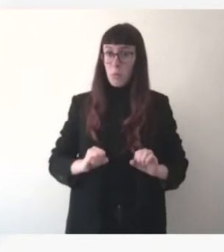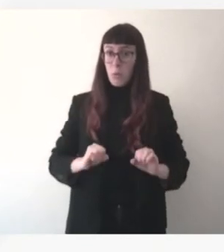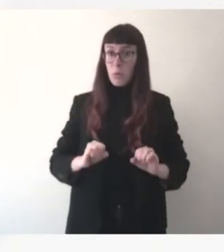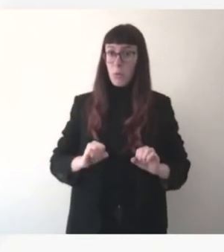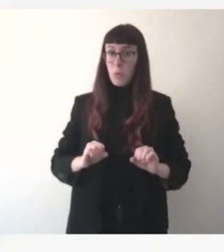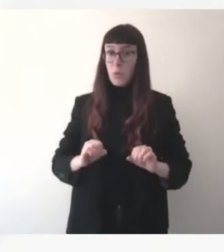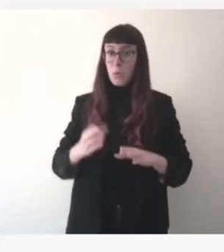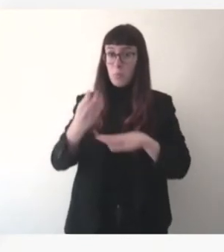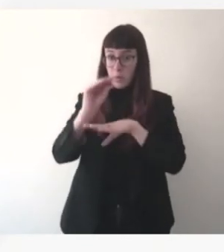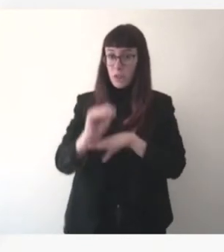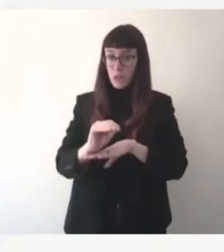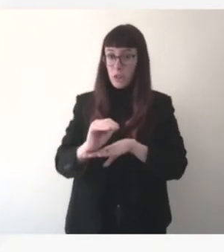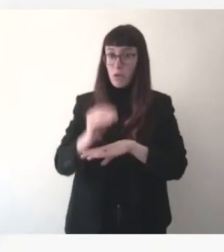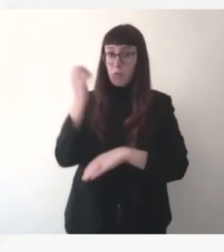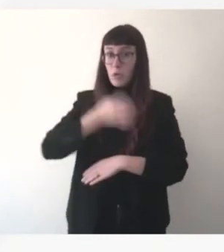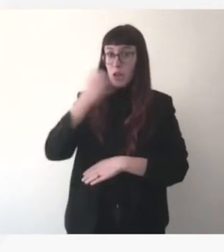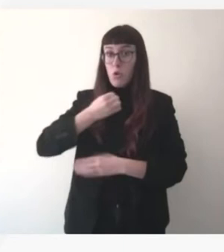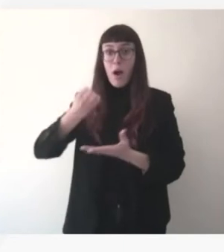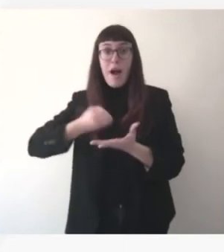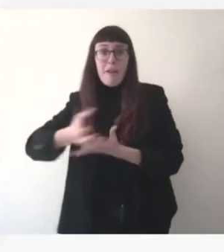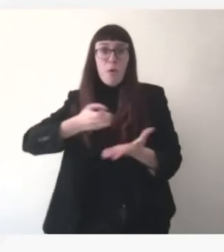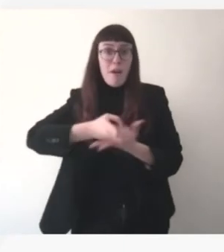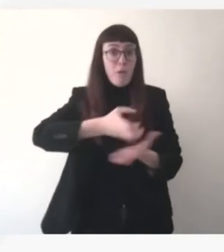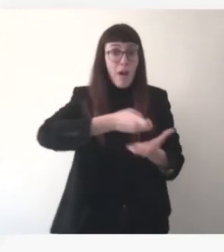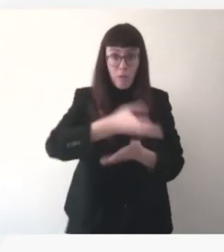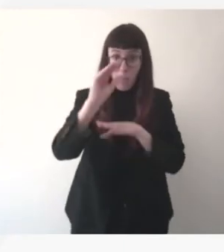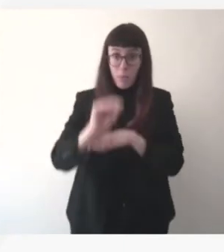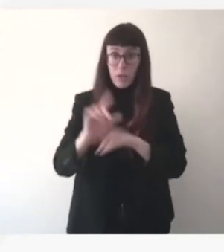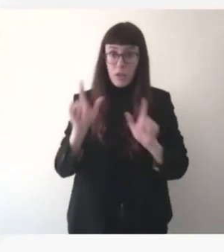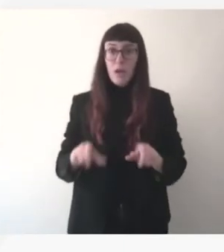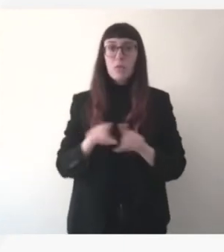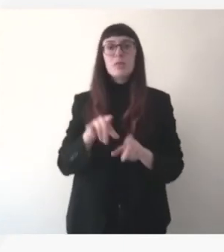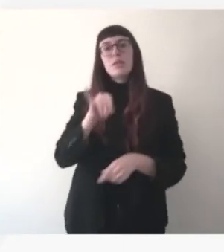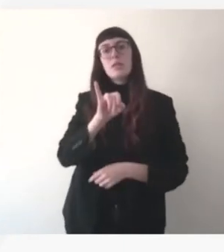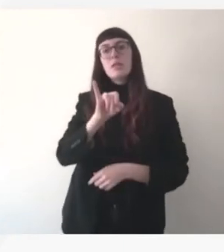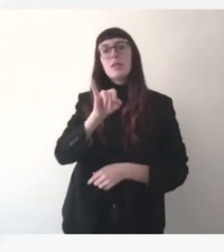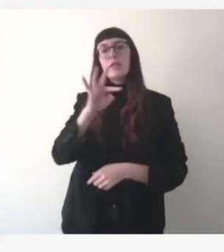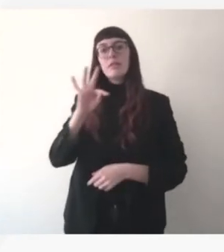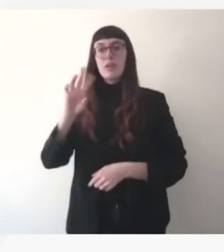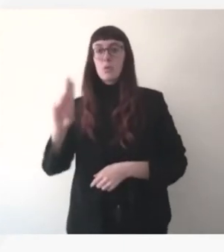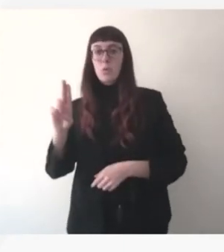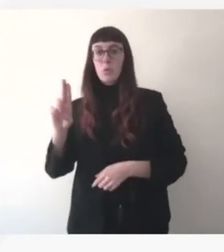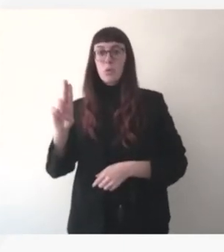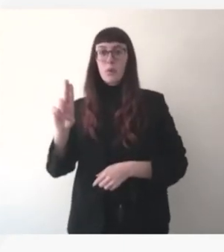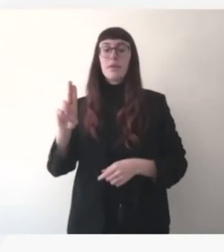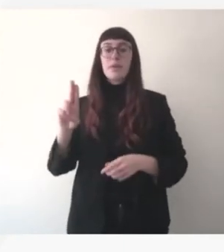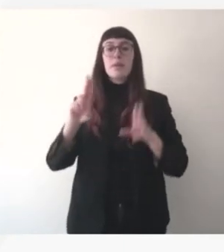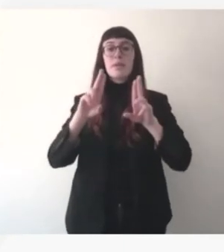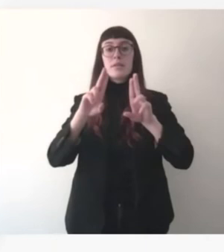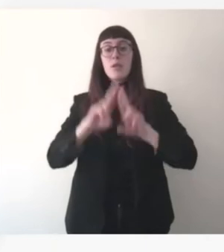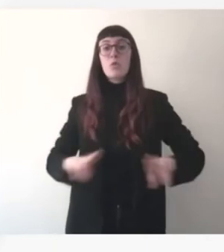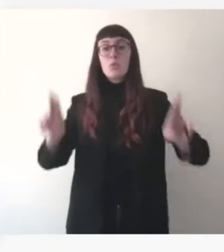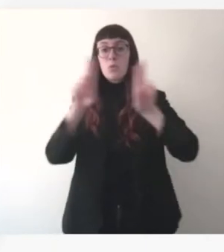question, est-ce que vous travaillez avec l'ITU qui émane des Nations Unies sur les télécommunications ? Alors,